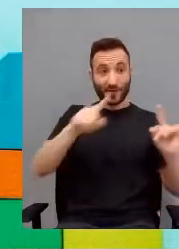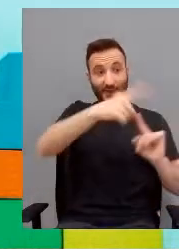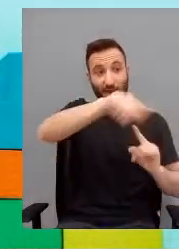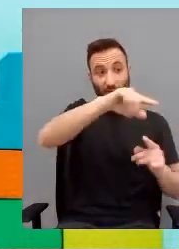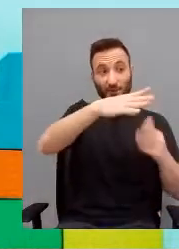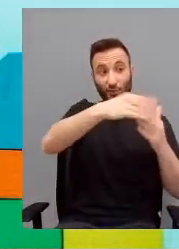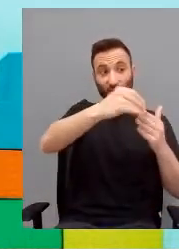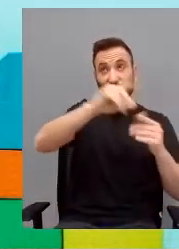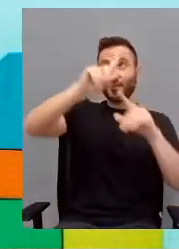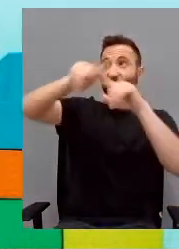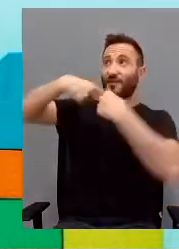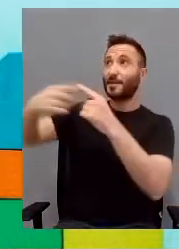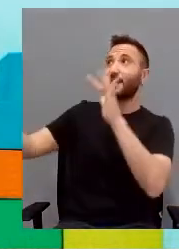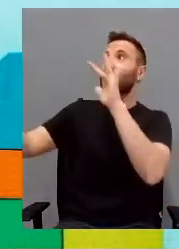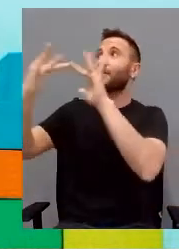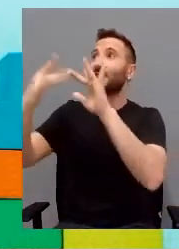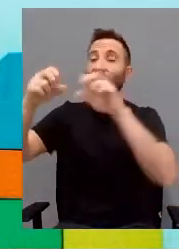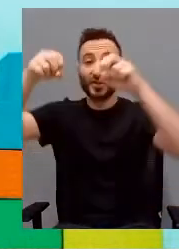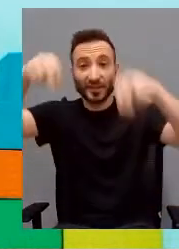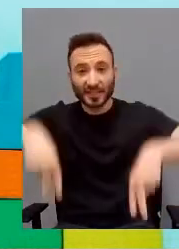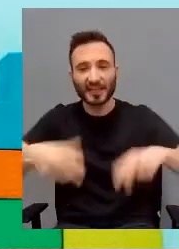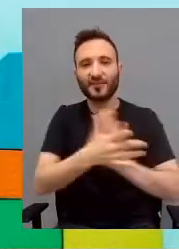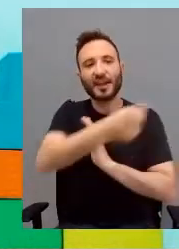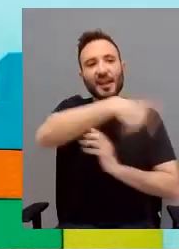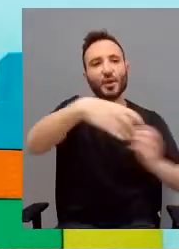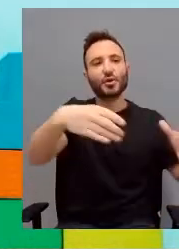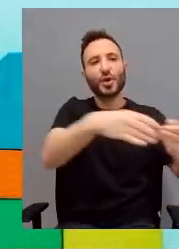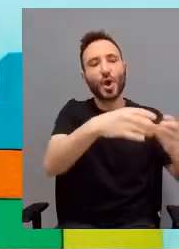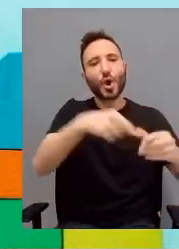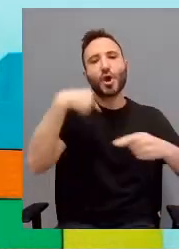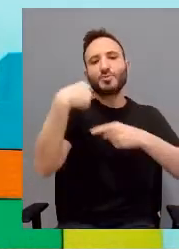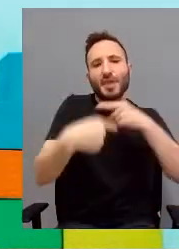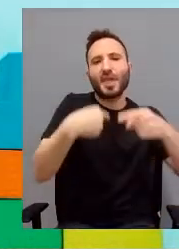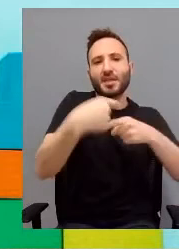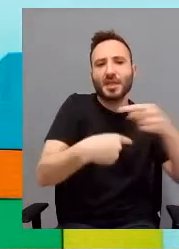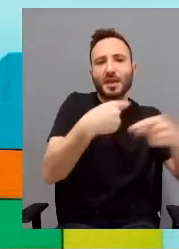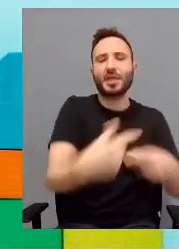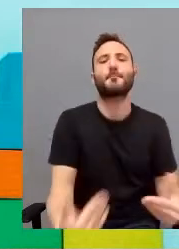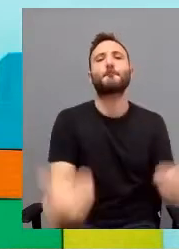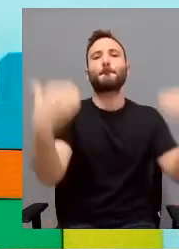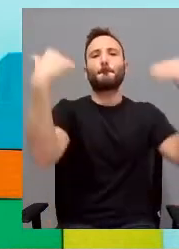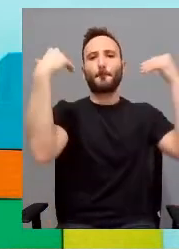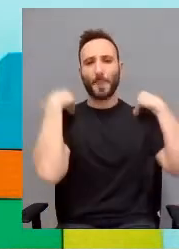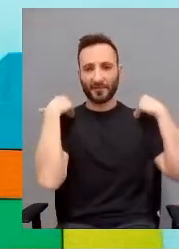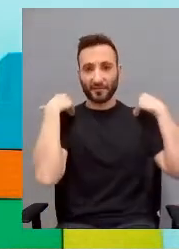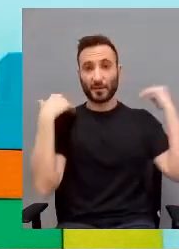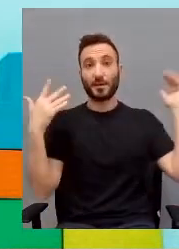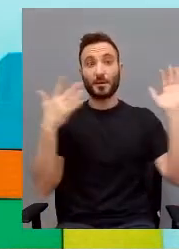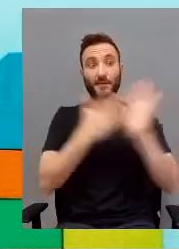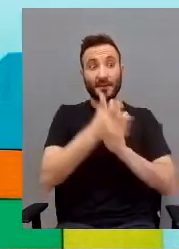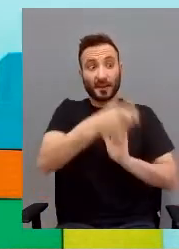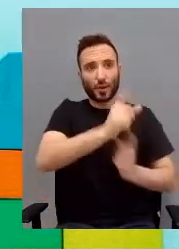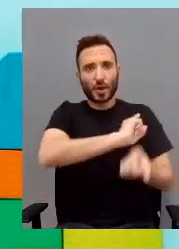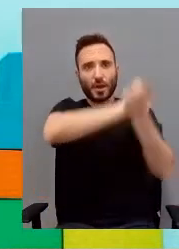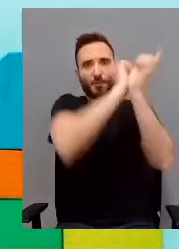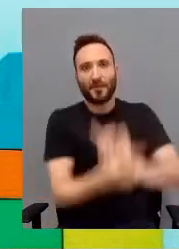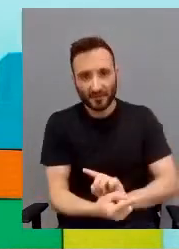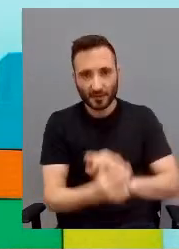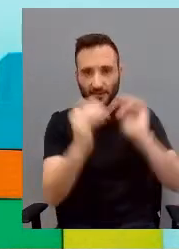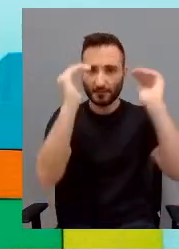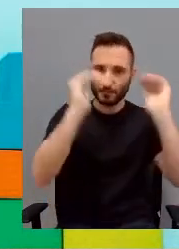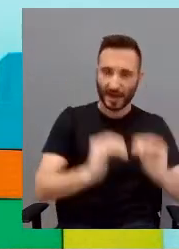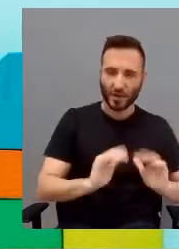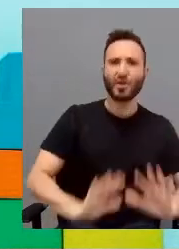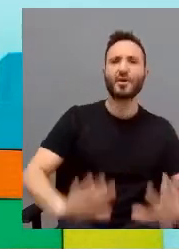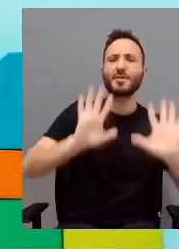responsabilizzato nella sua routine diaria e quindi meno cambios bruschi, anche se hanno stato